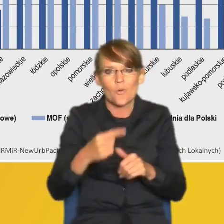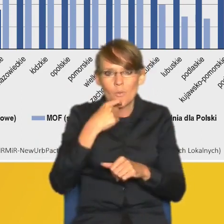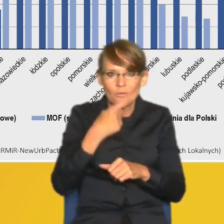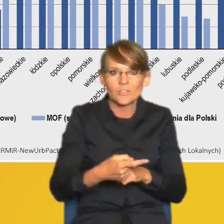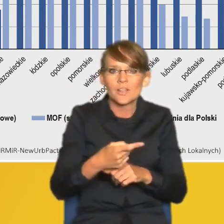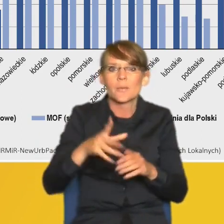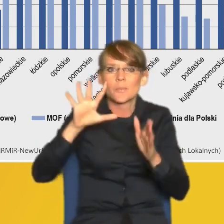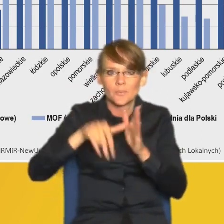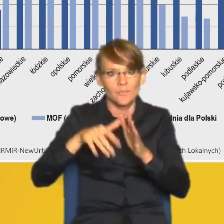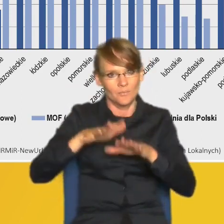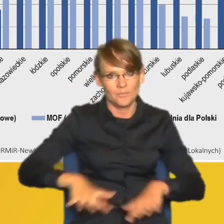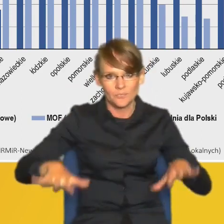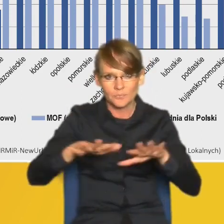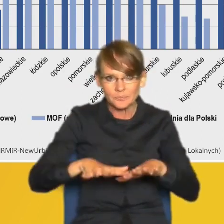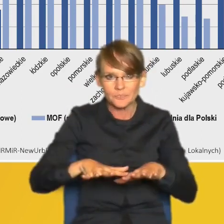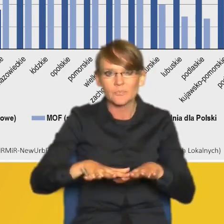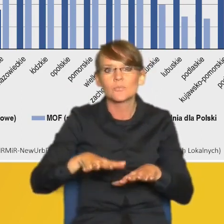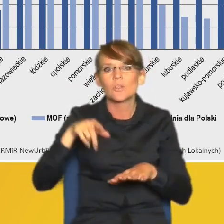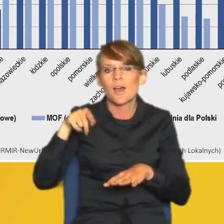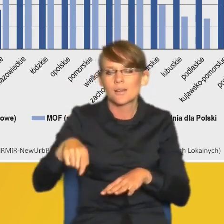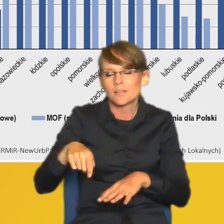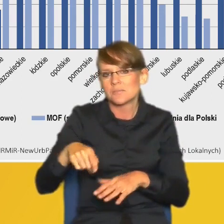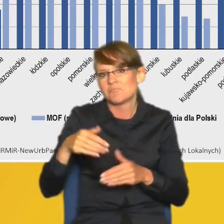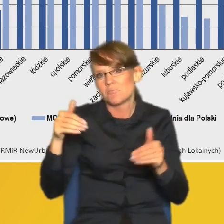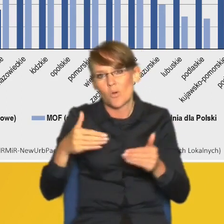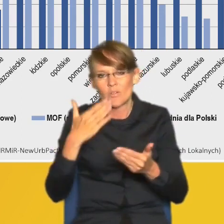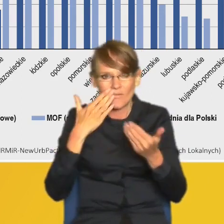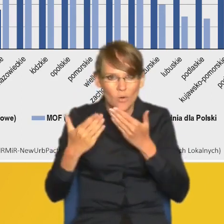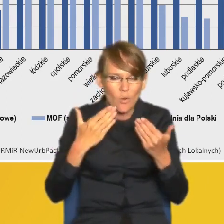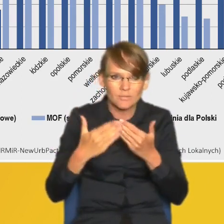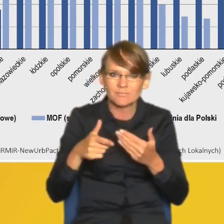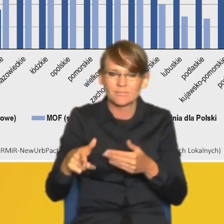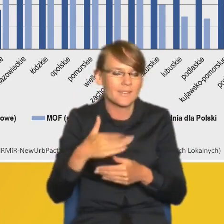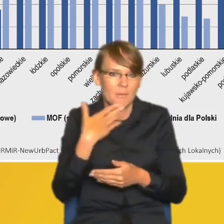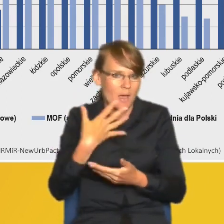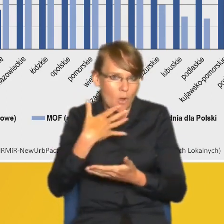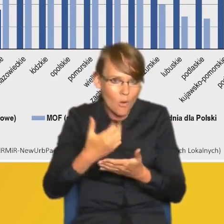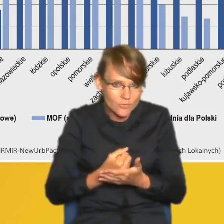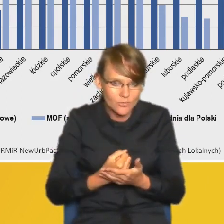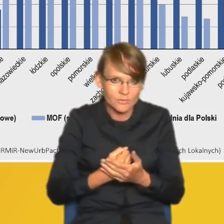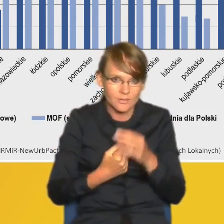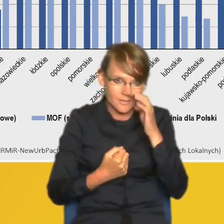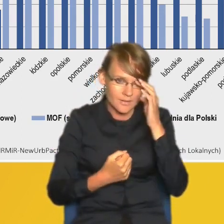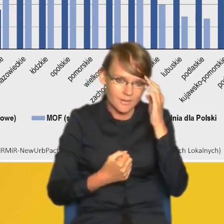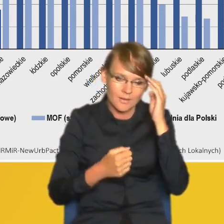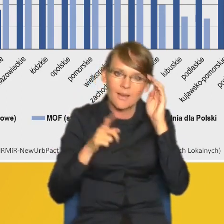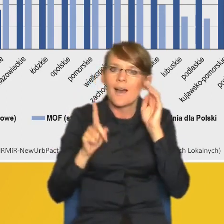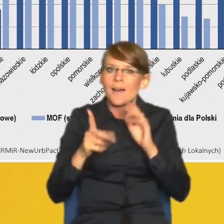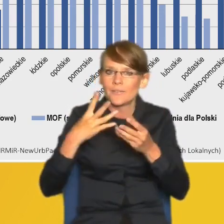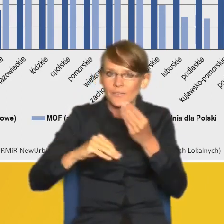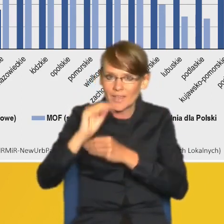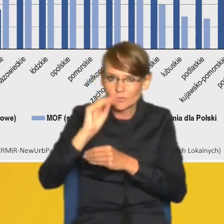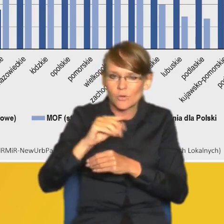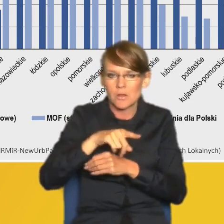miejskich obszarach funkcjonalnych, wydają się być niekorzystne, gdzie choć większość z nich cechuje się nieco wyższym